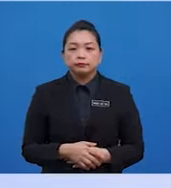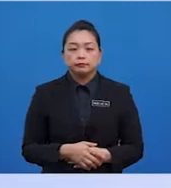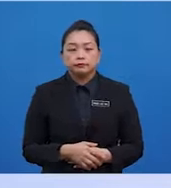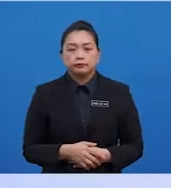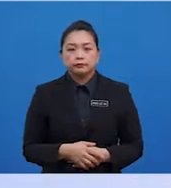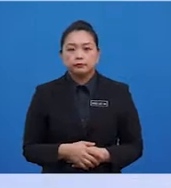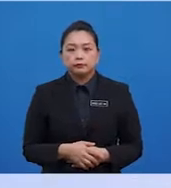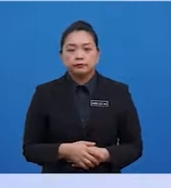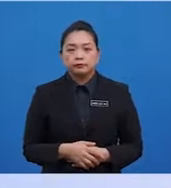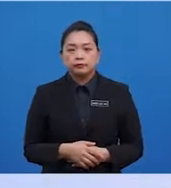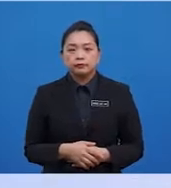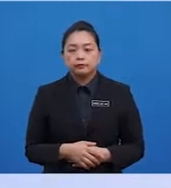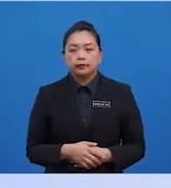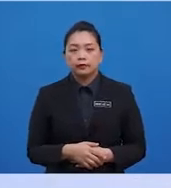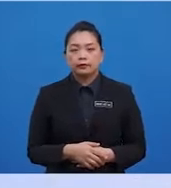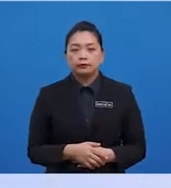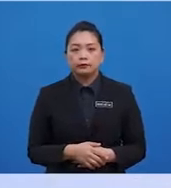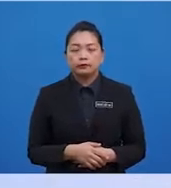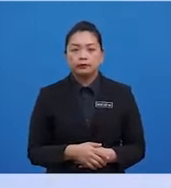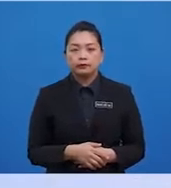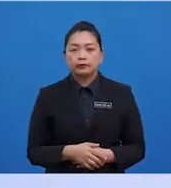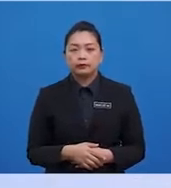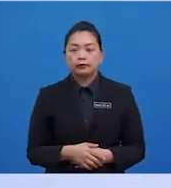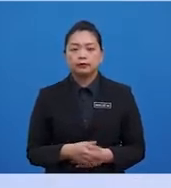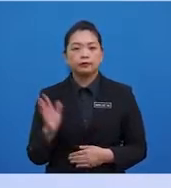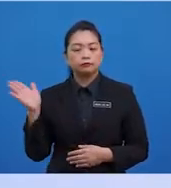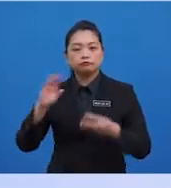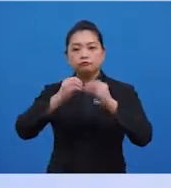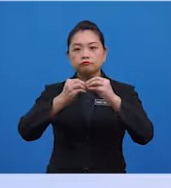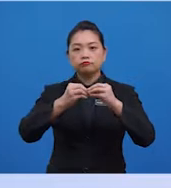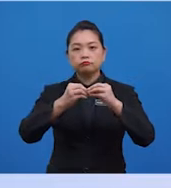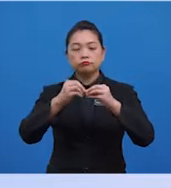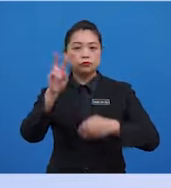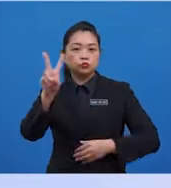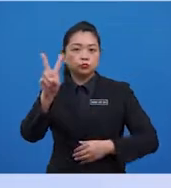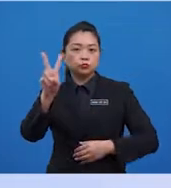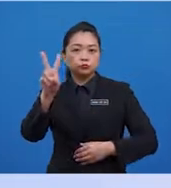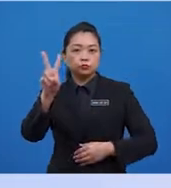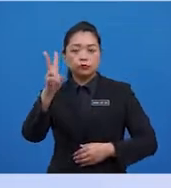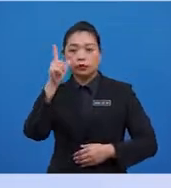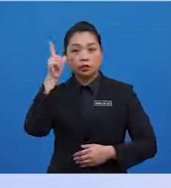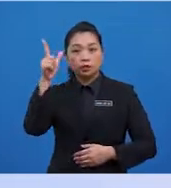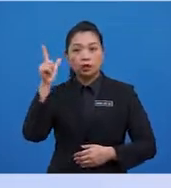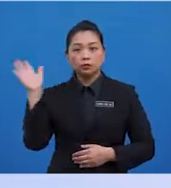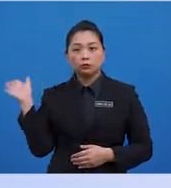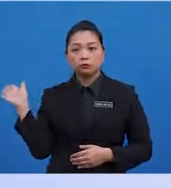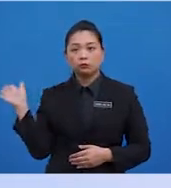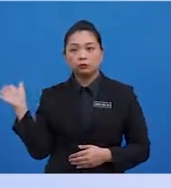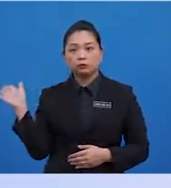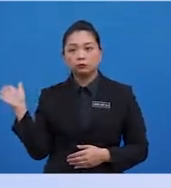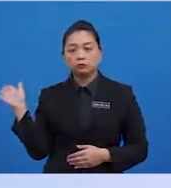2, 8. Tutup tanda kurung dakar. Buka tanda kurung dakar. 24, 33,